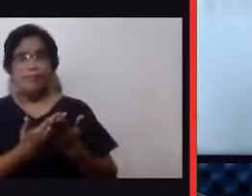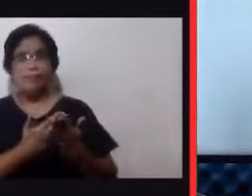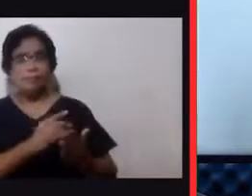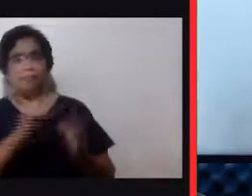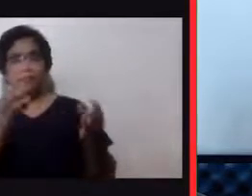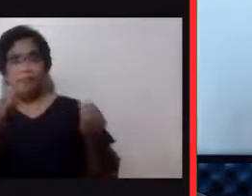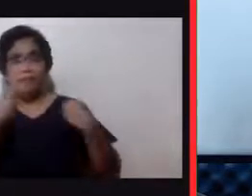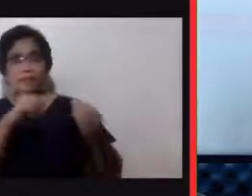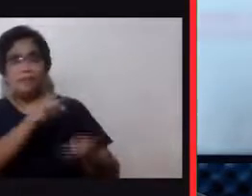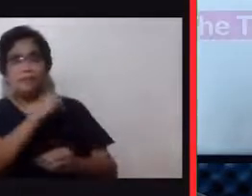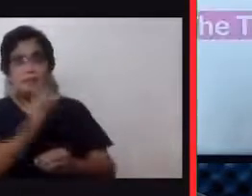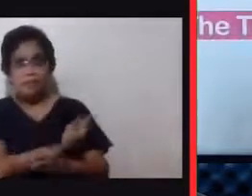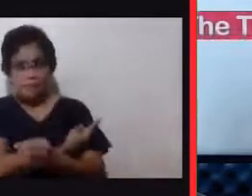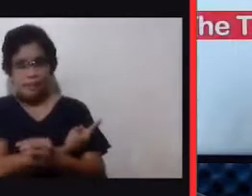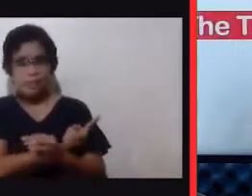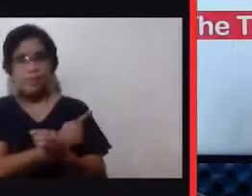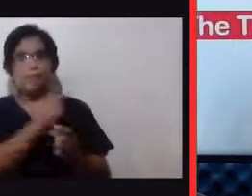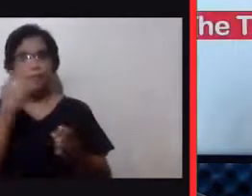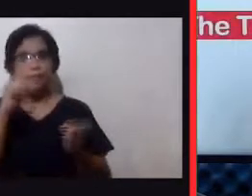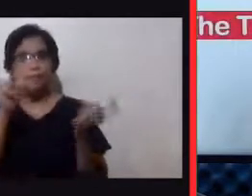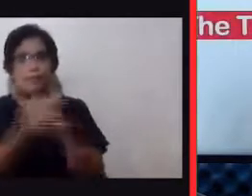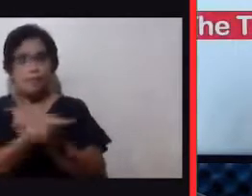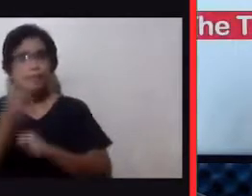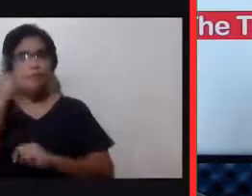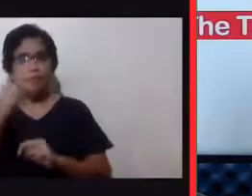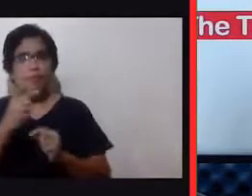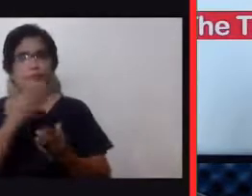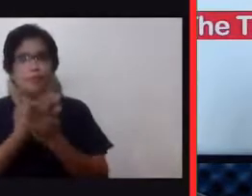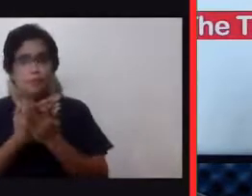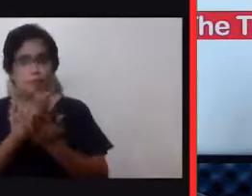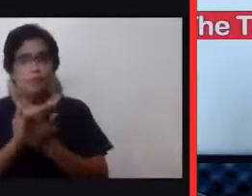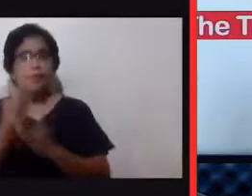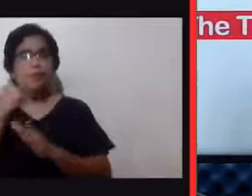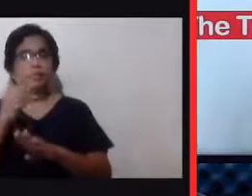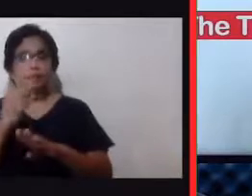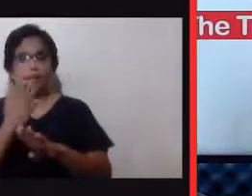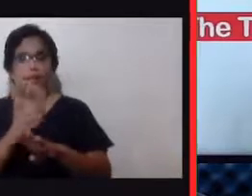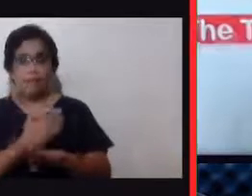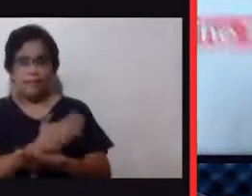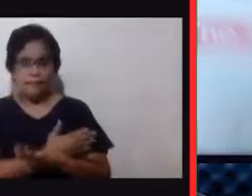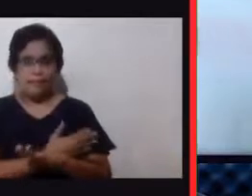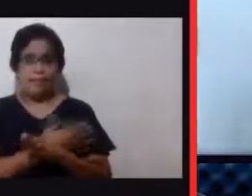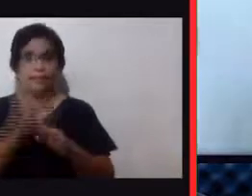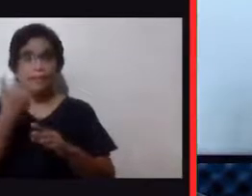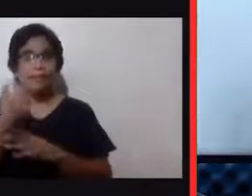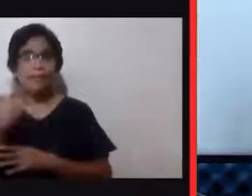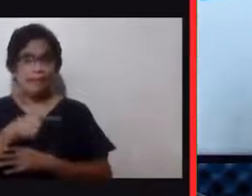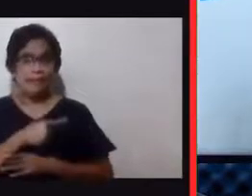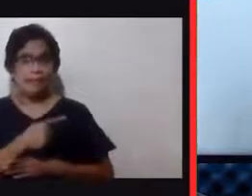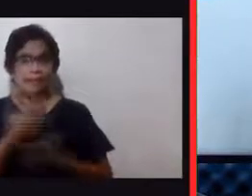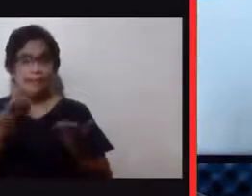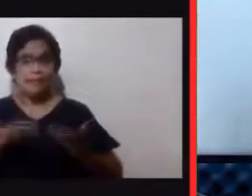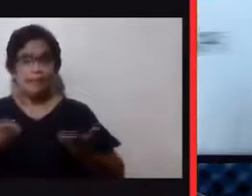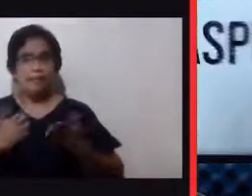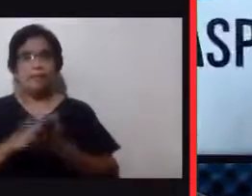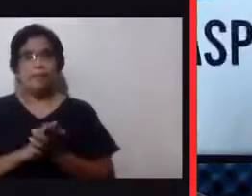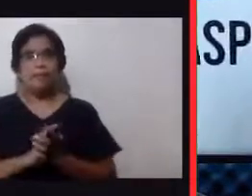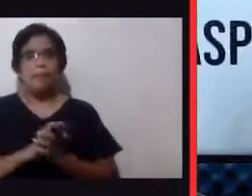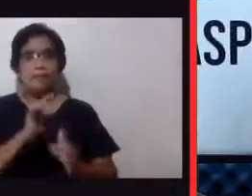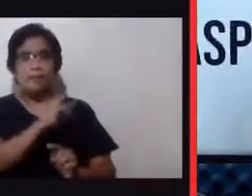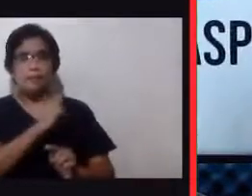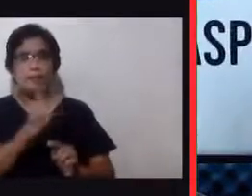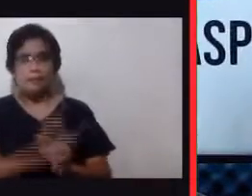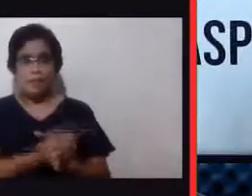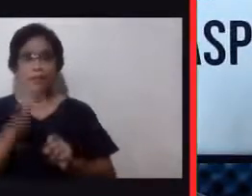ikabubuti, para sa ating ikauunlad. Nasa ating po ang kapangyarihan na yan. Kaya samantalahin po natin,